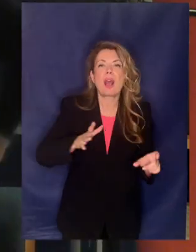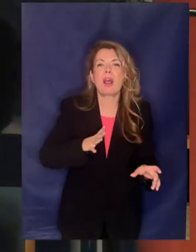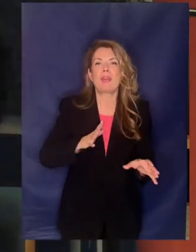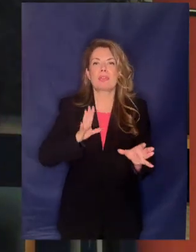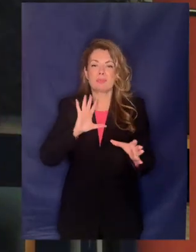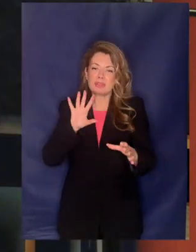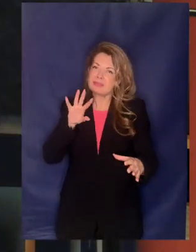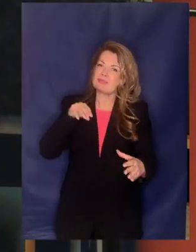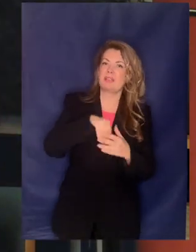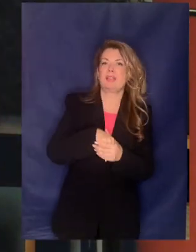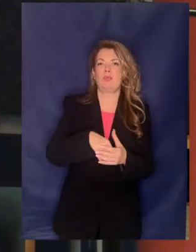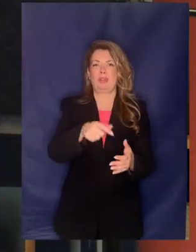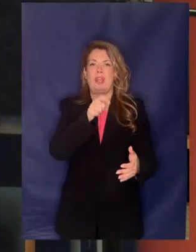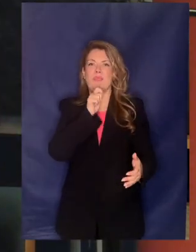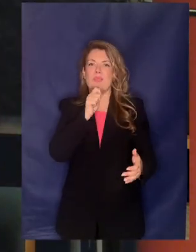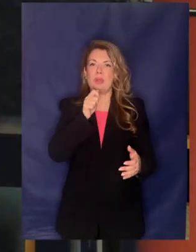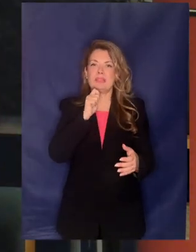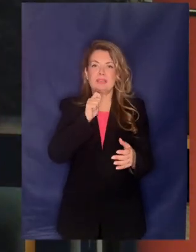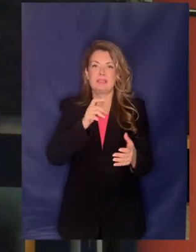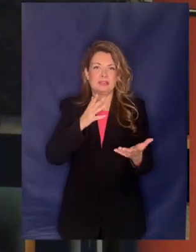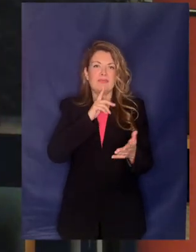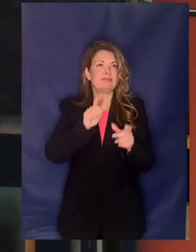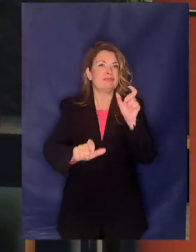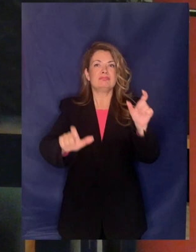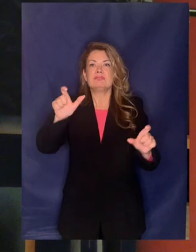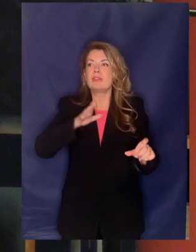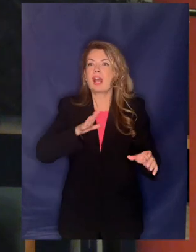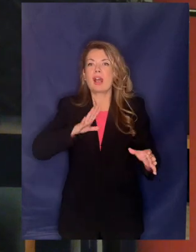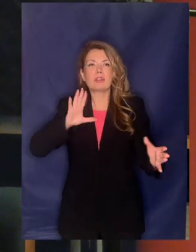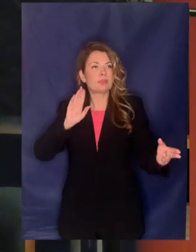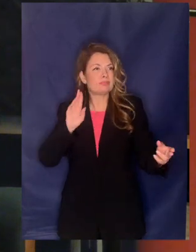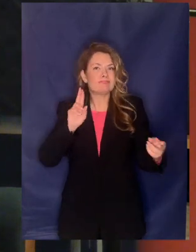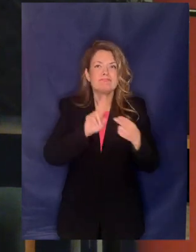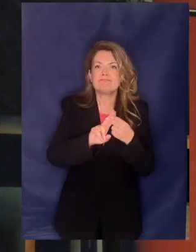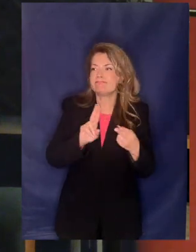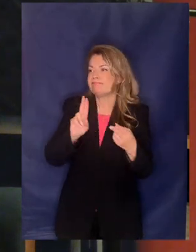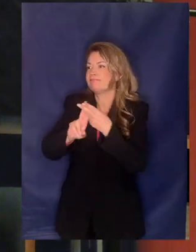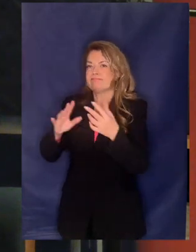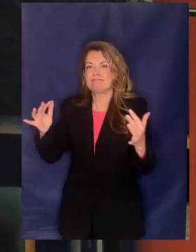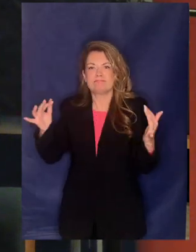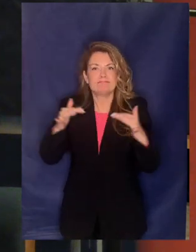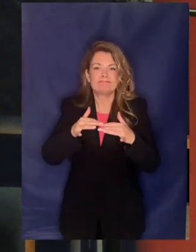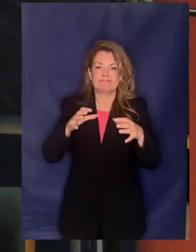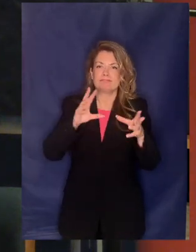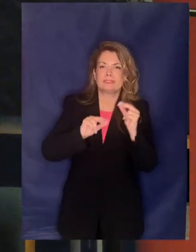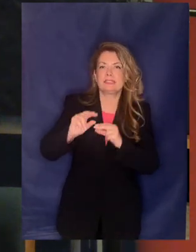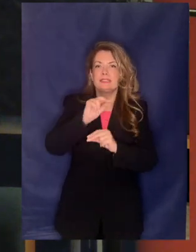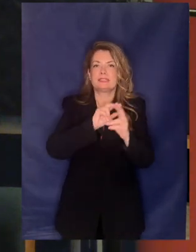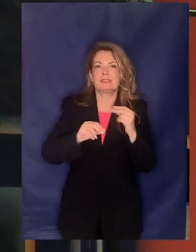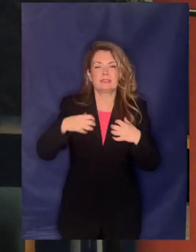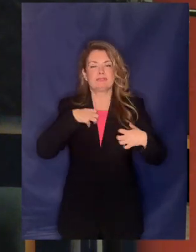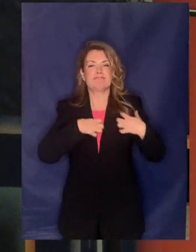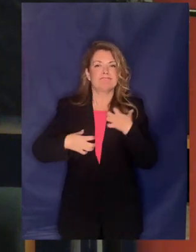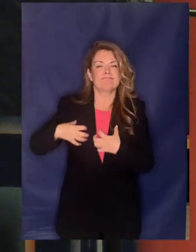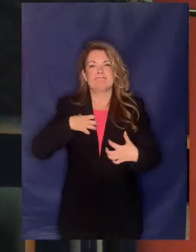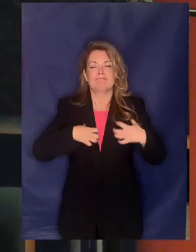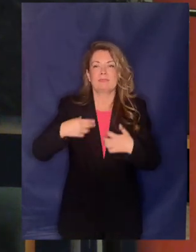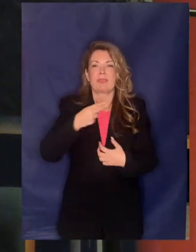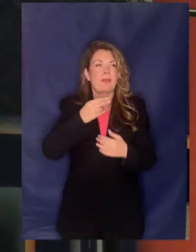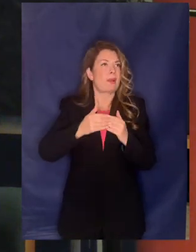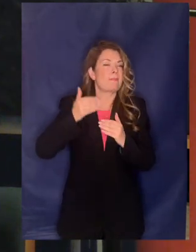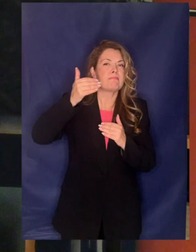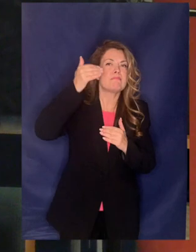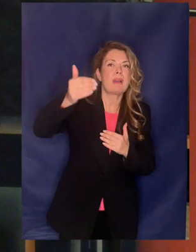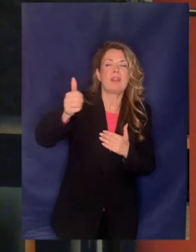πολιτικό μας χώρο αλλά και ανθρώπων οι οποίοι συναντηθήκαμε μαζί μας γιατί έχουμε κοινές ανησυχίες αλλά και την